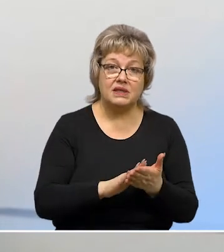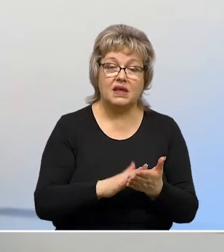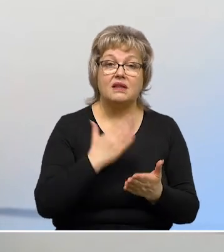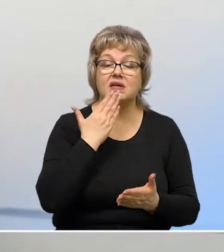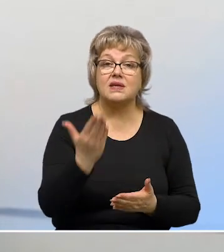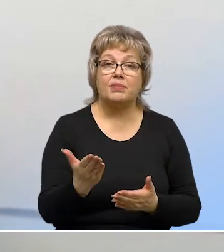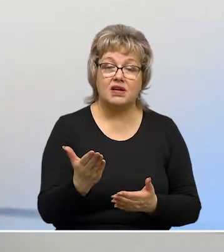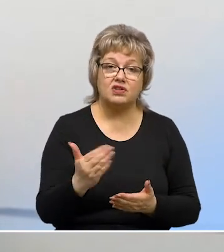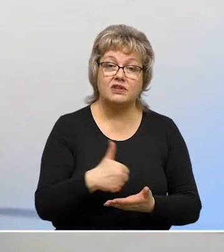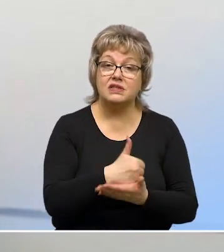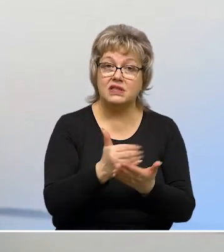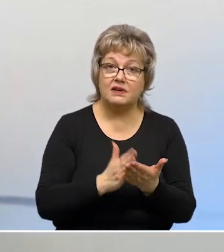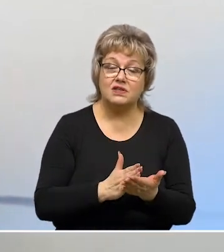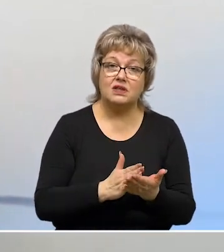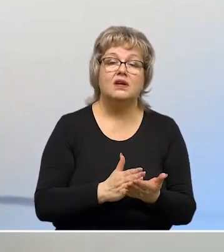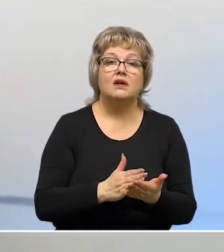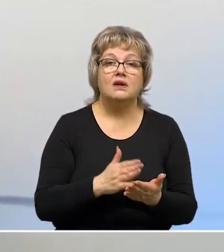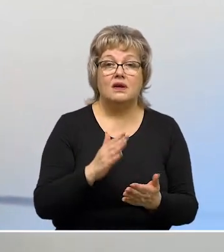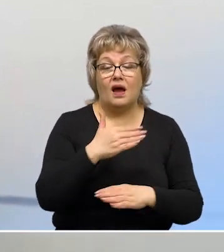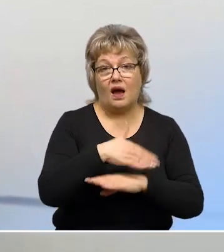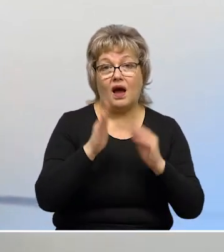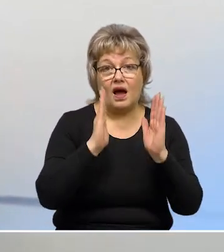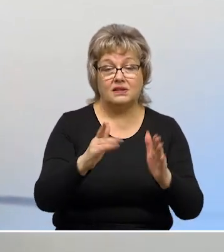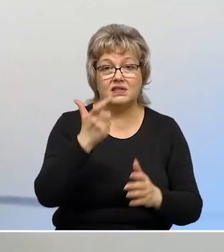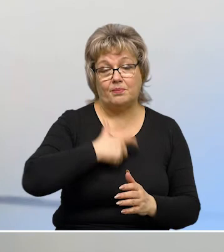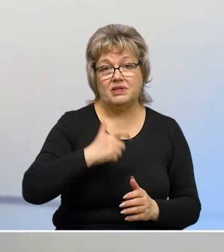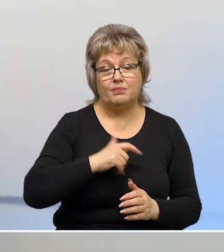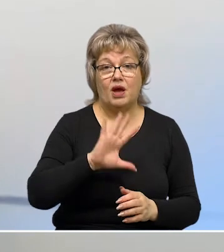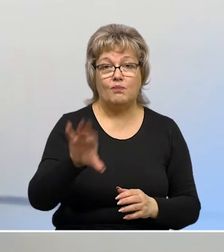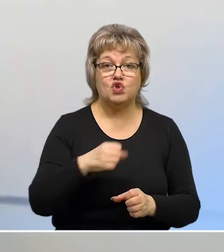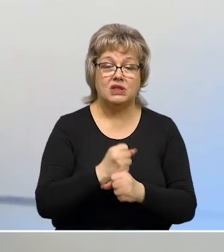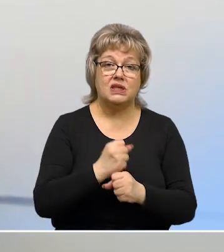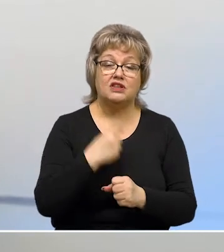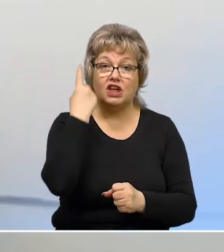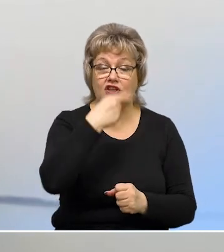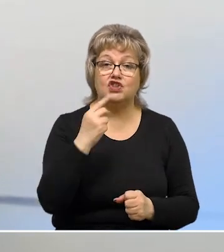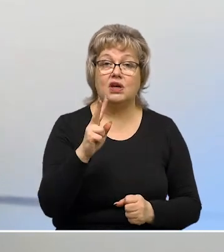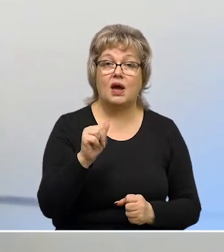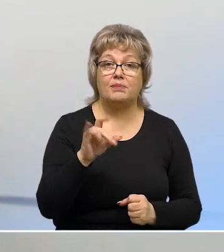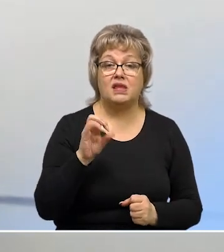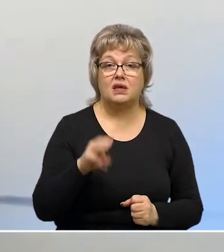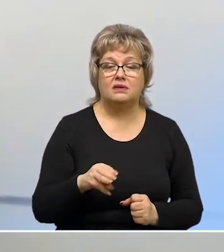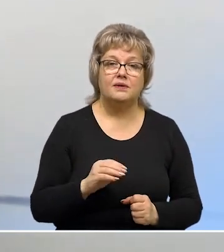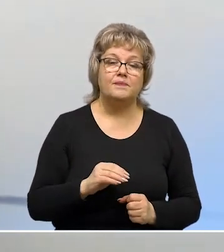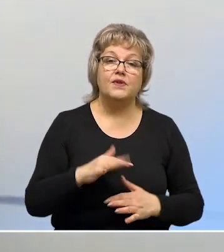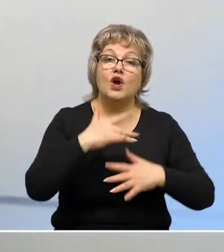постоянно запрашиваемые сервисы и услуги, ну, соответственно, настраивать под себя уже личный кабинет.